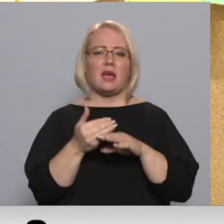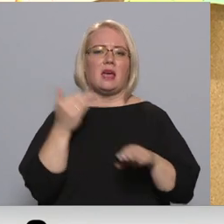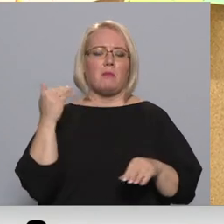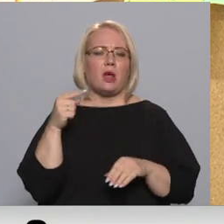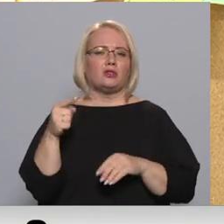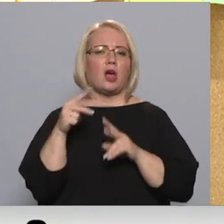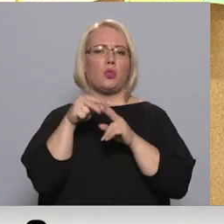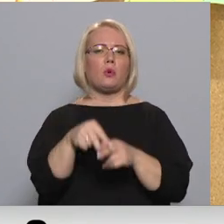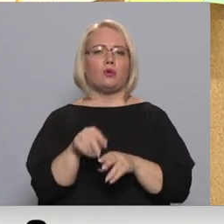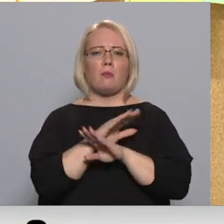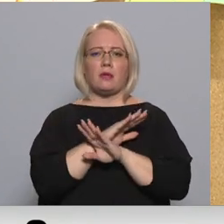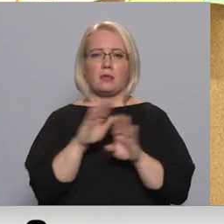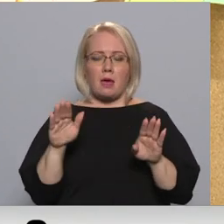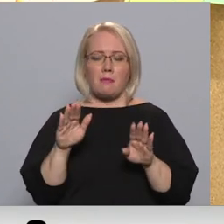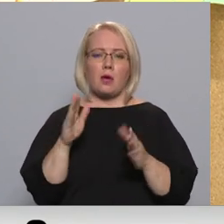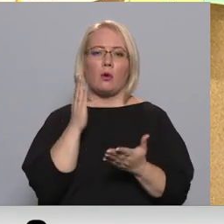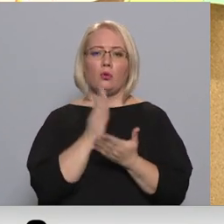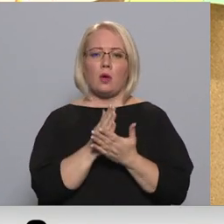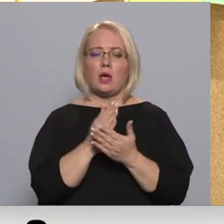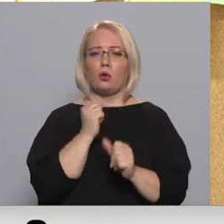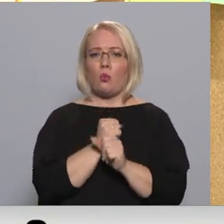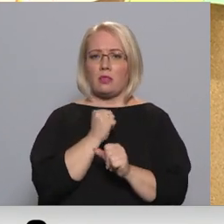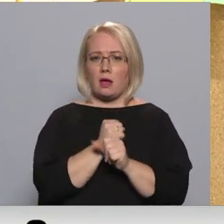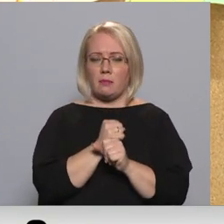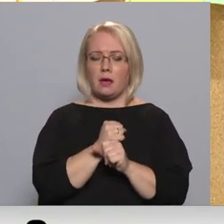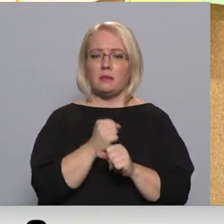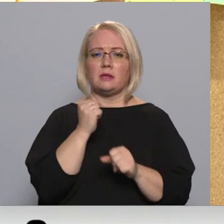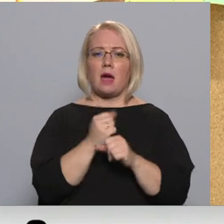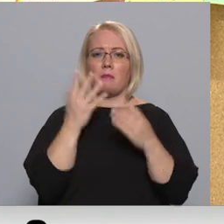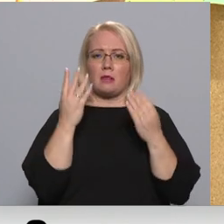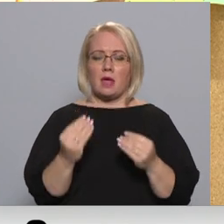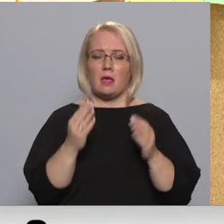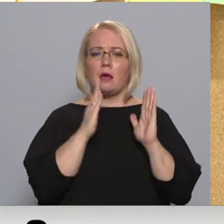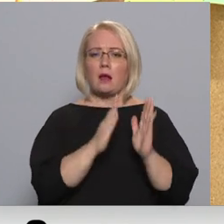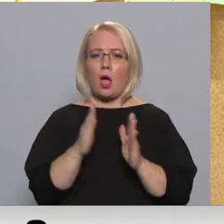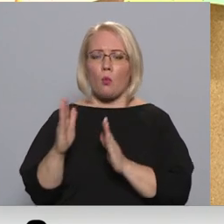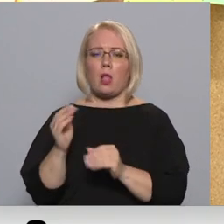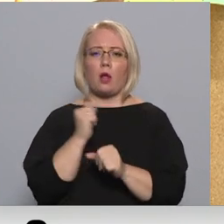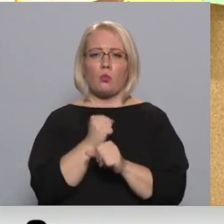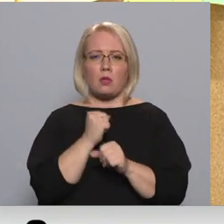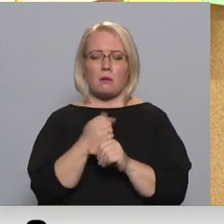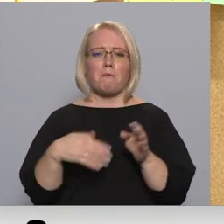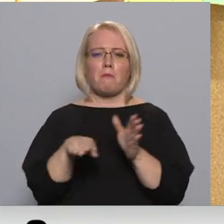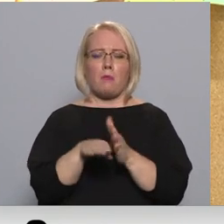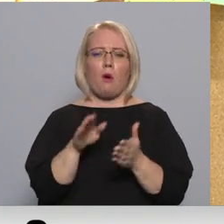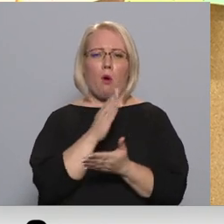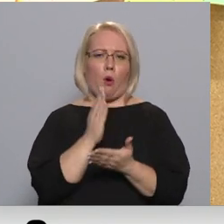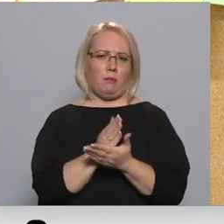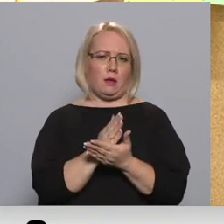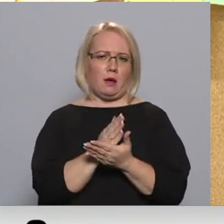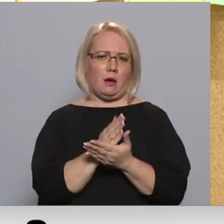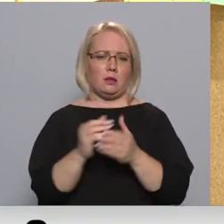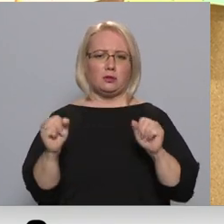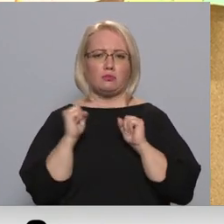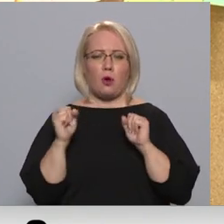noslogojuma nebija, jo notiek nodarbības. Regulāri darba dienās ir regulāras nodarbības, kur piedalīšanās ir obligāta. Sporta